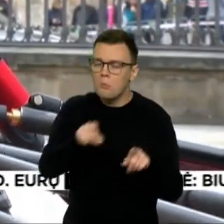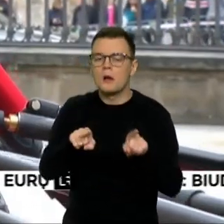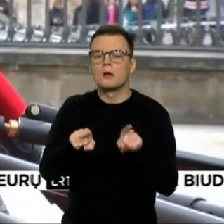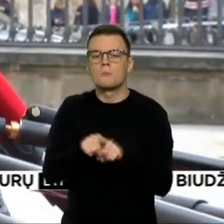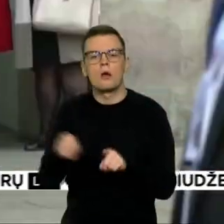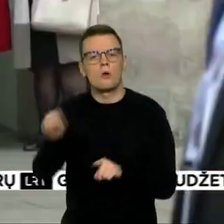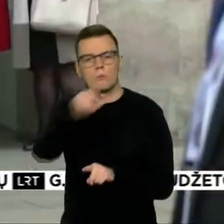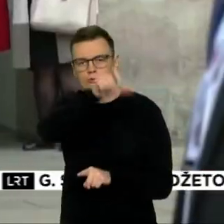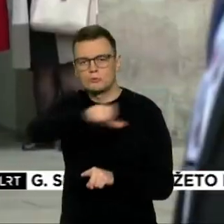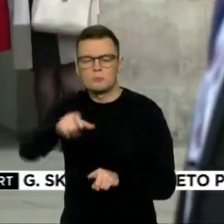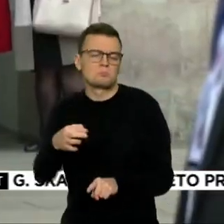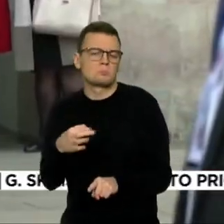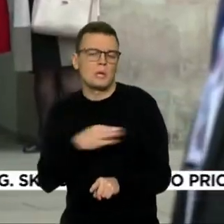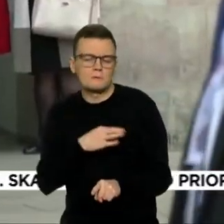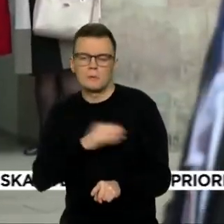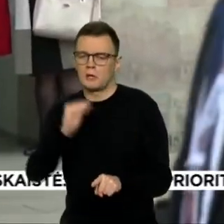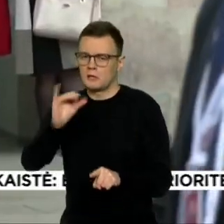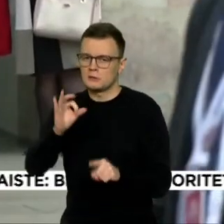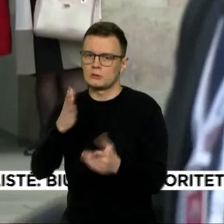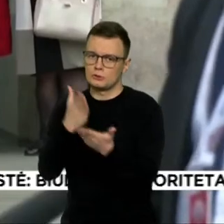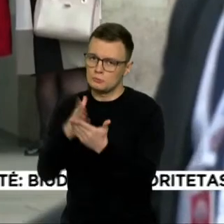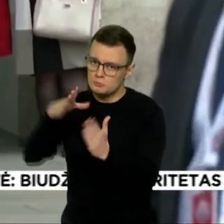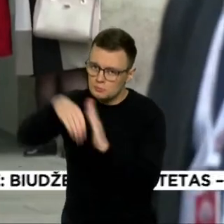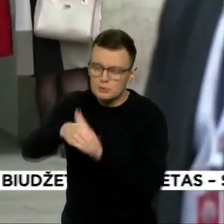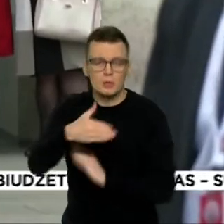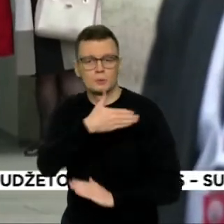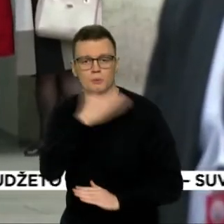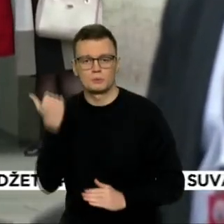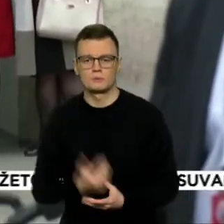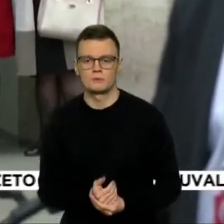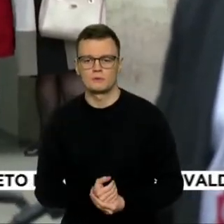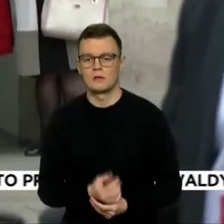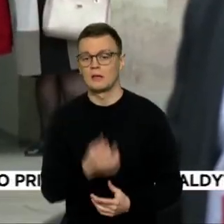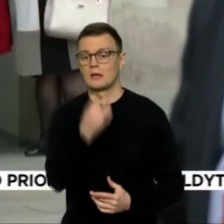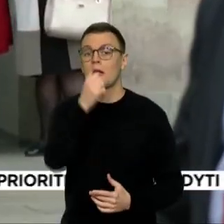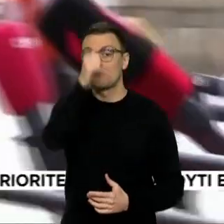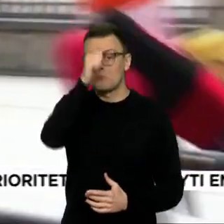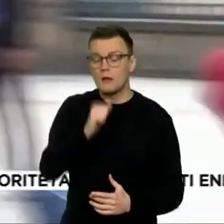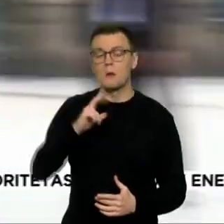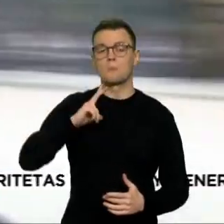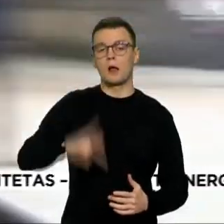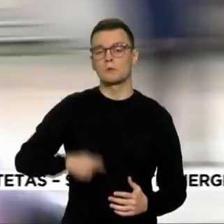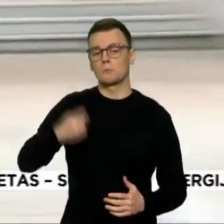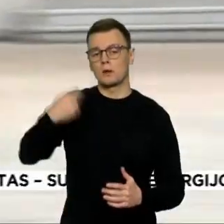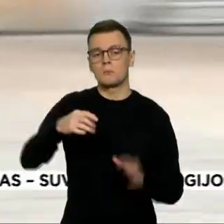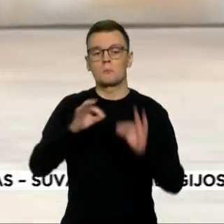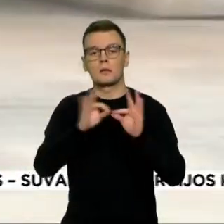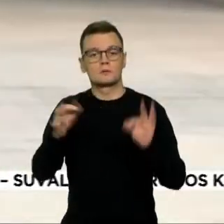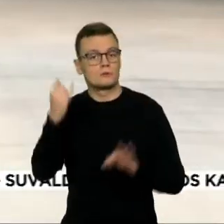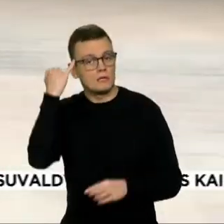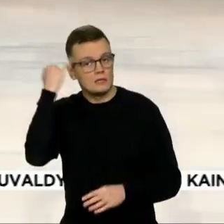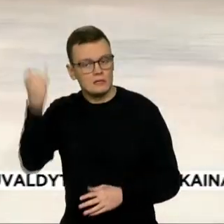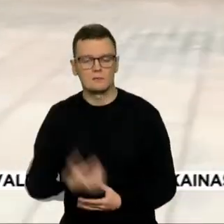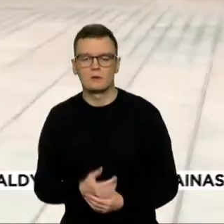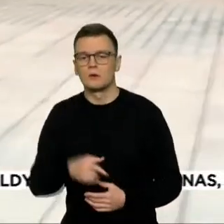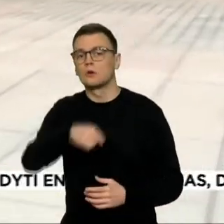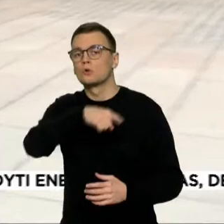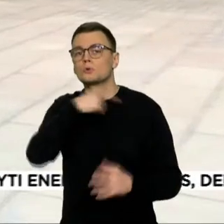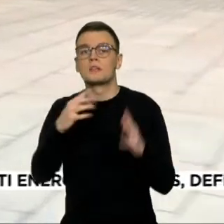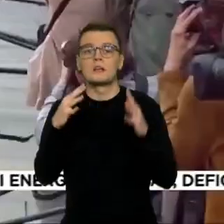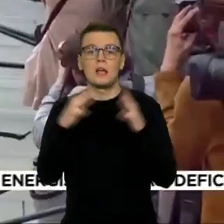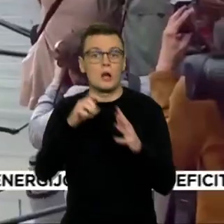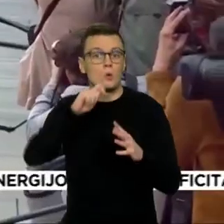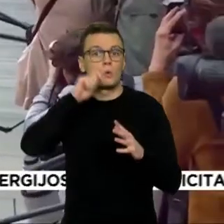Sąjungai ar ne. Ideja targiagužė pasiūlė prancūzijos prezidentas, teigęs, kad Rusijai pradėjus karą prieš Ukrainą, Europos šalys